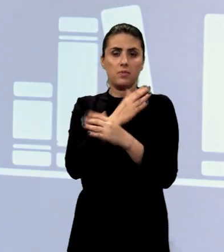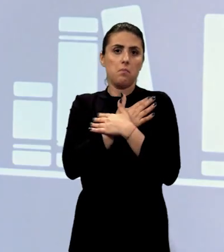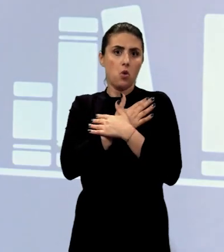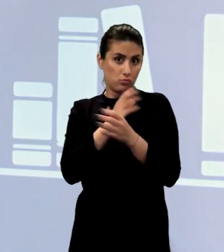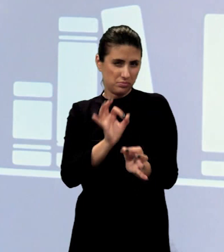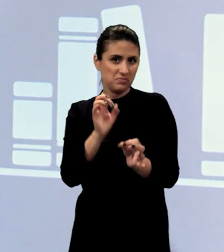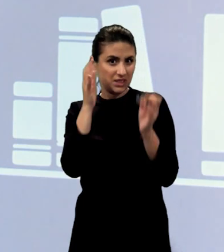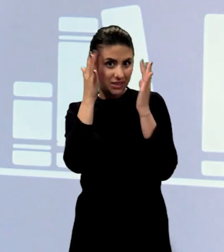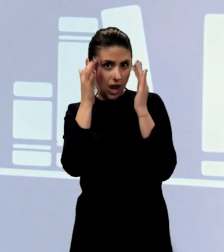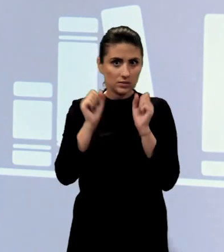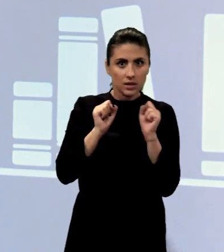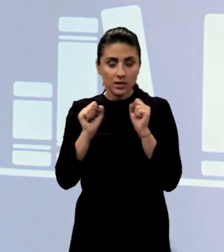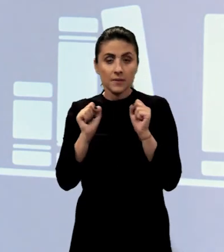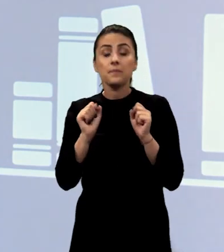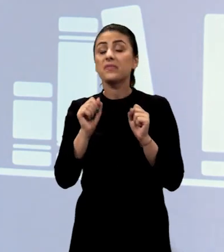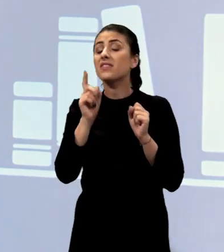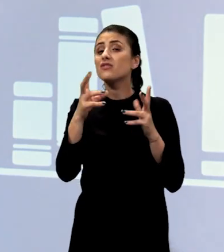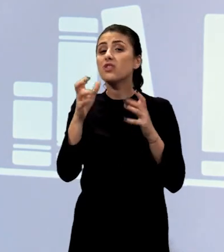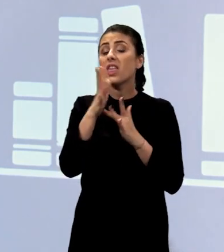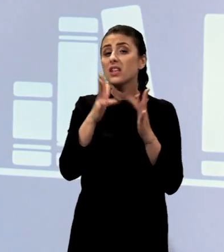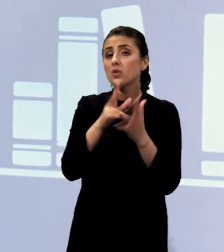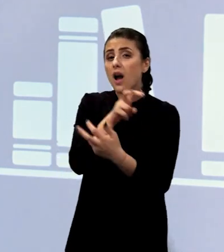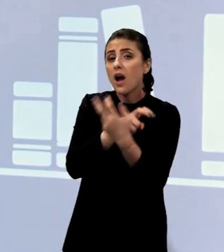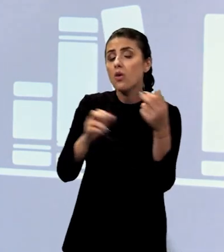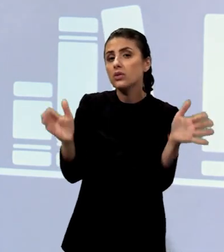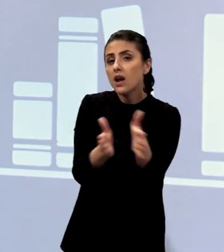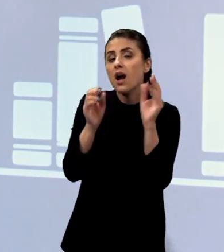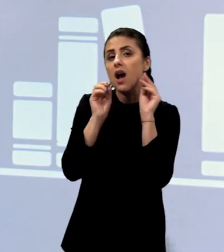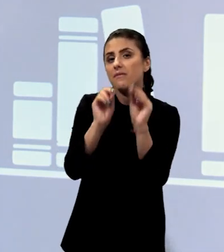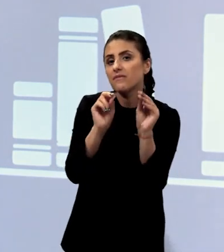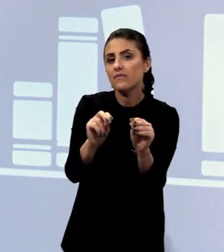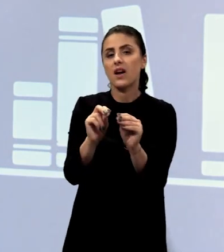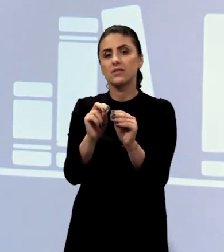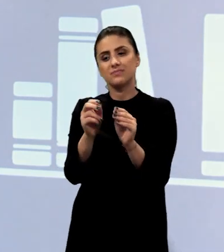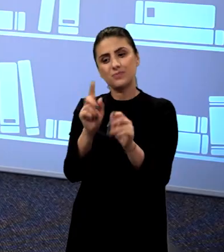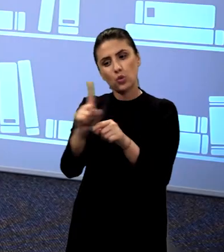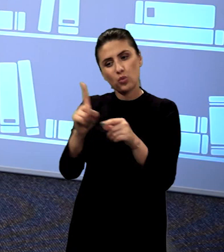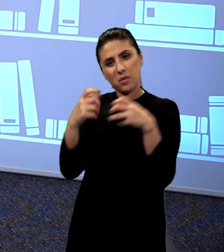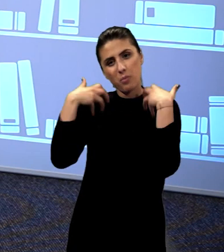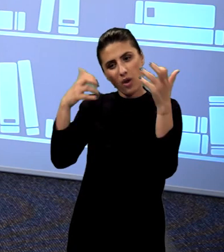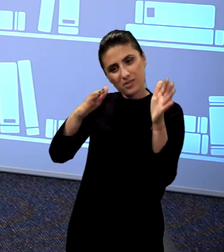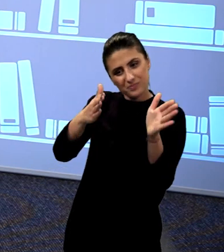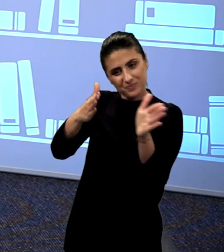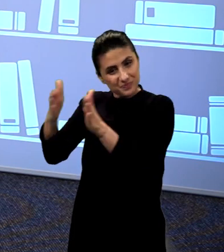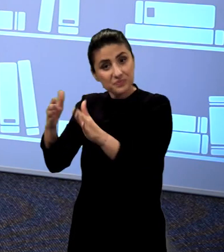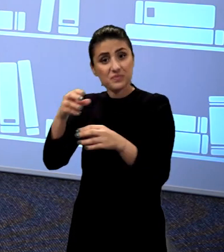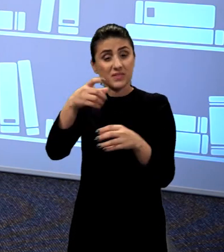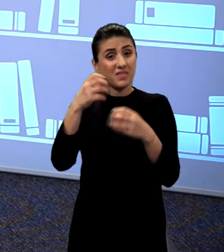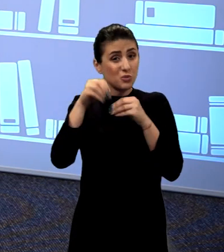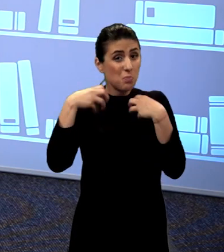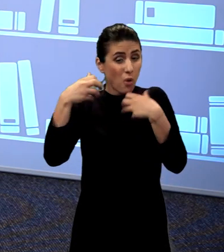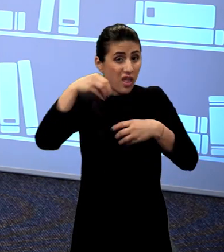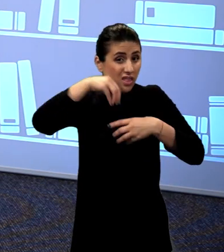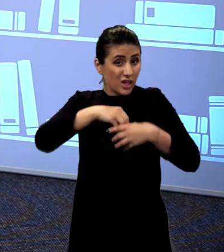Mai degrabă, Iisus caută să îndemne ascultătorul să se detașeze de cele materiale și să se îmbogățească